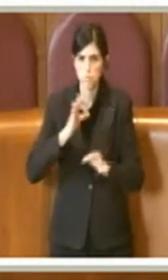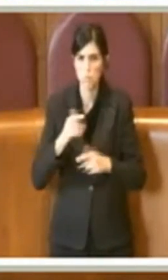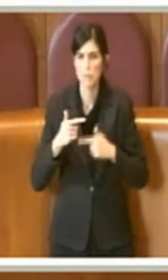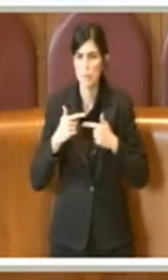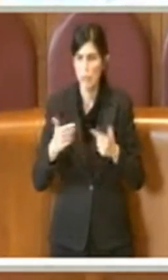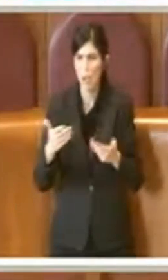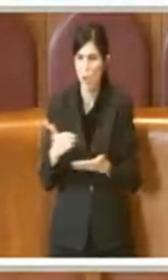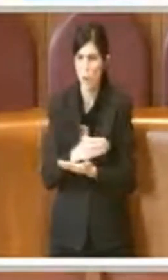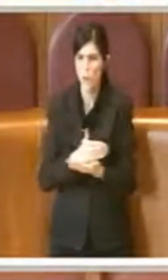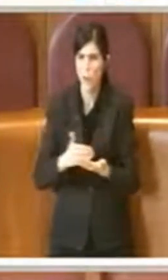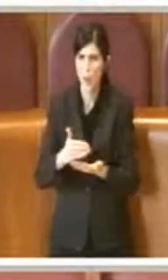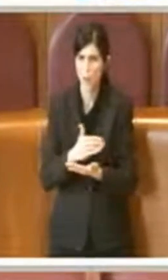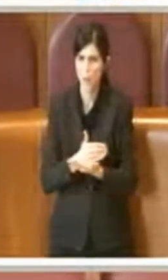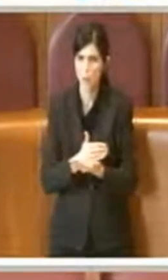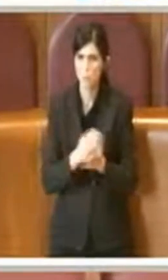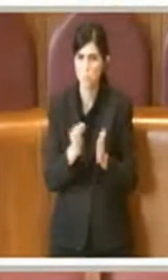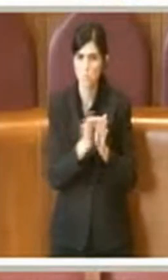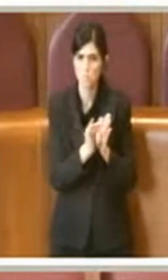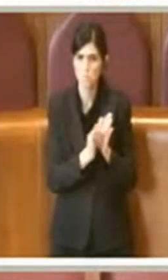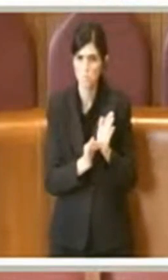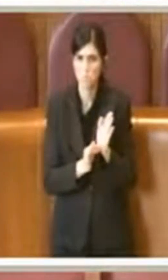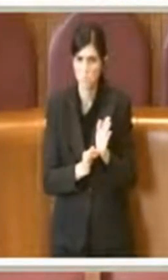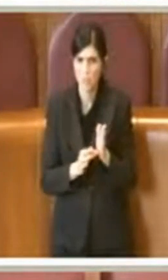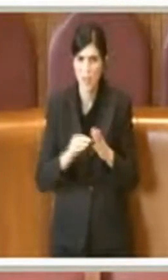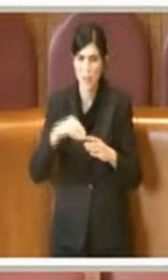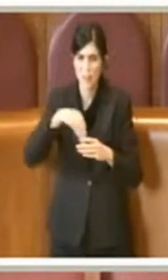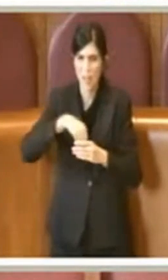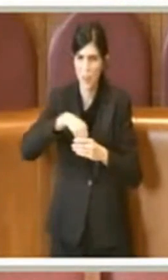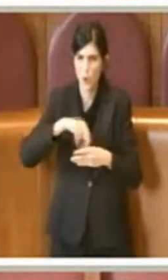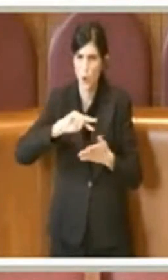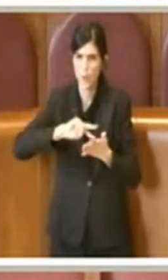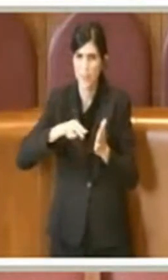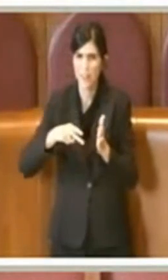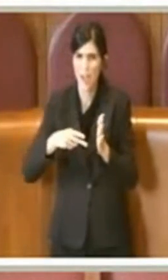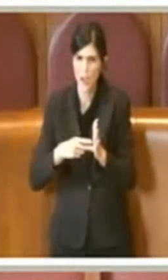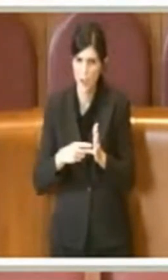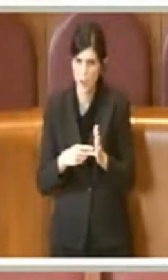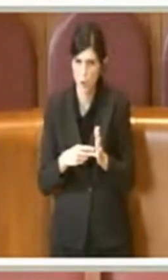gli aspetti tecnici e